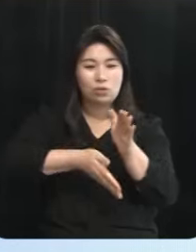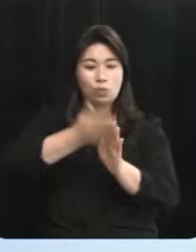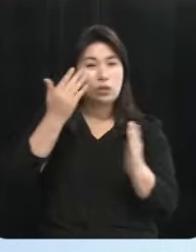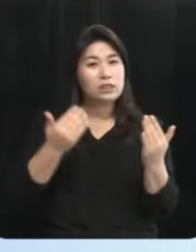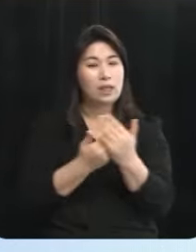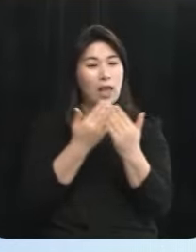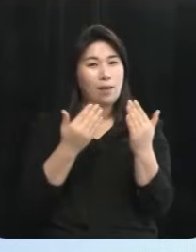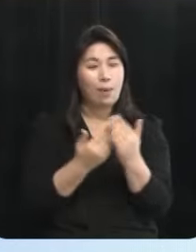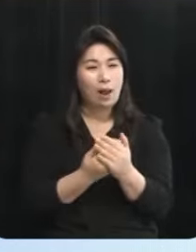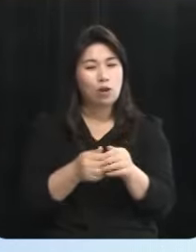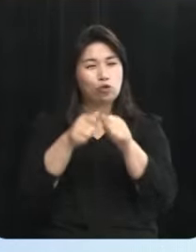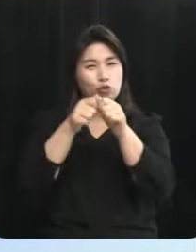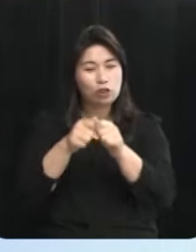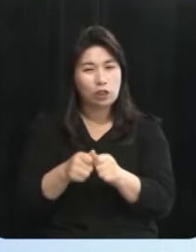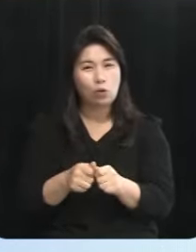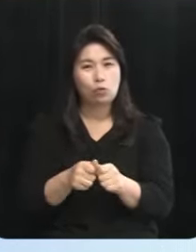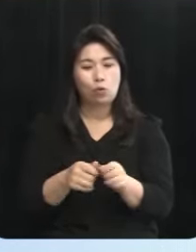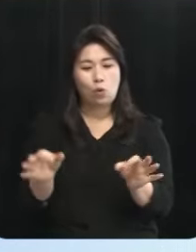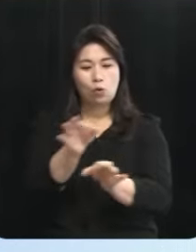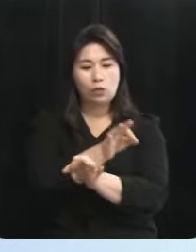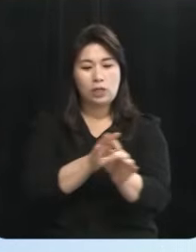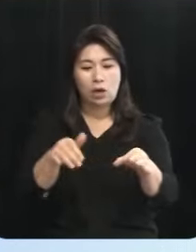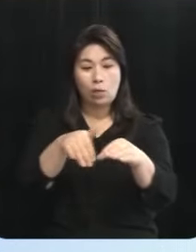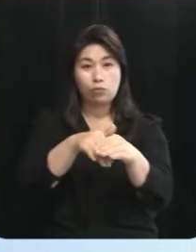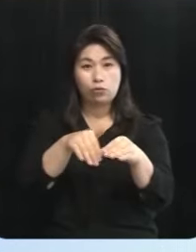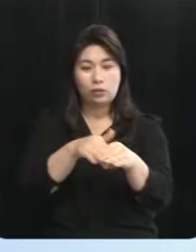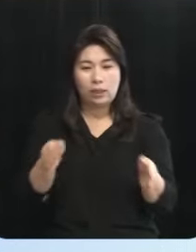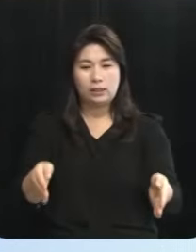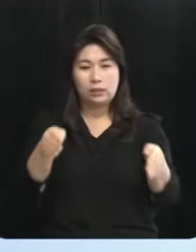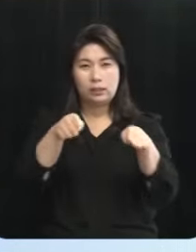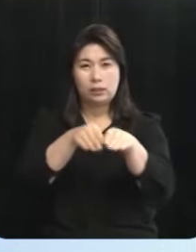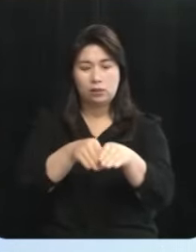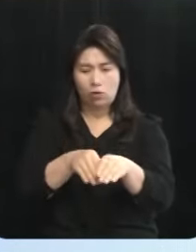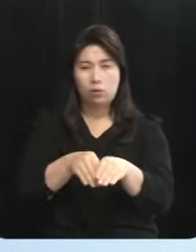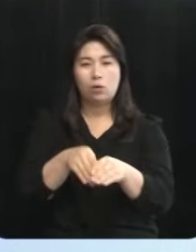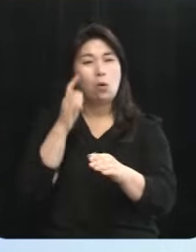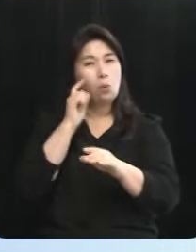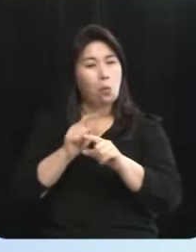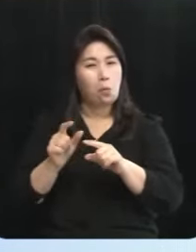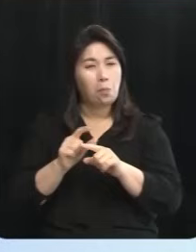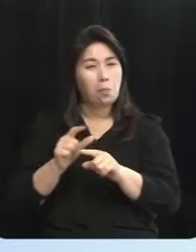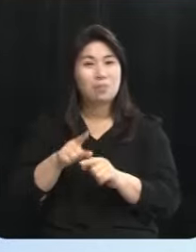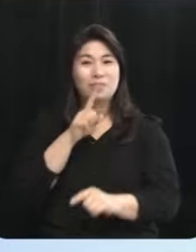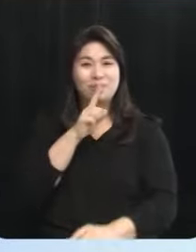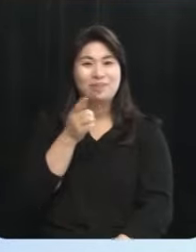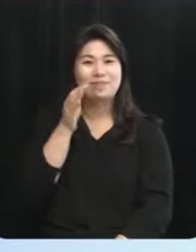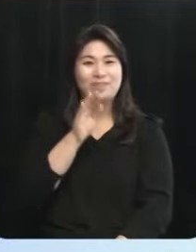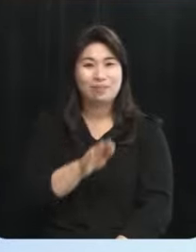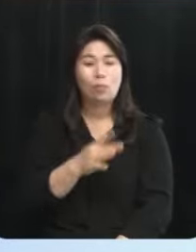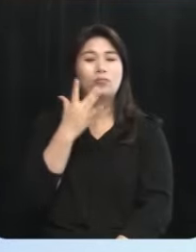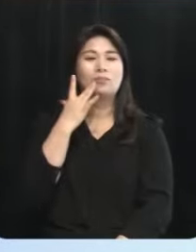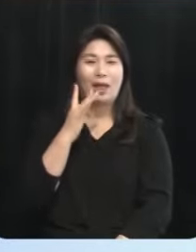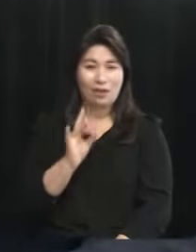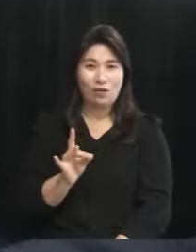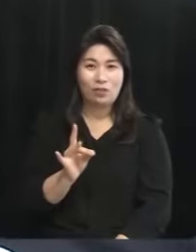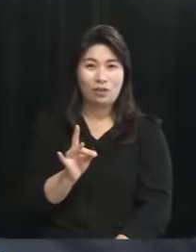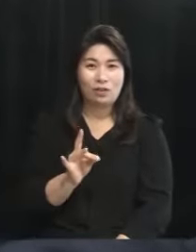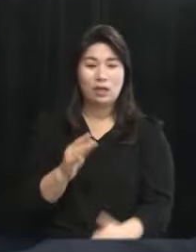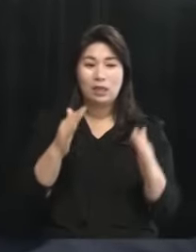구체적으로 상업문화시설을 중심으로 고민하고 계시다고 하셨는데요 당연히